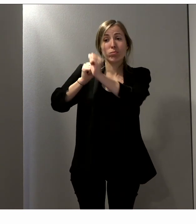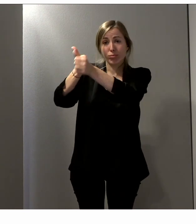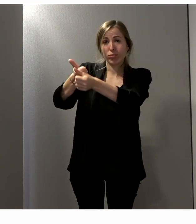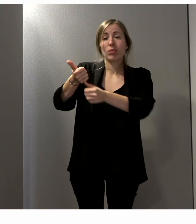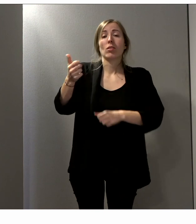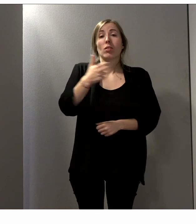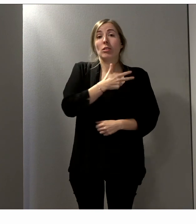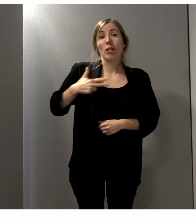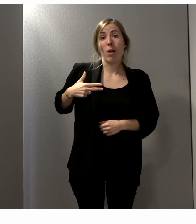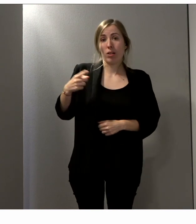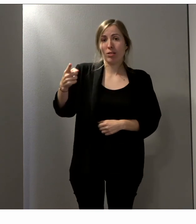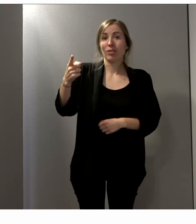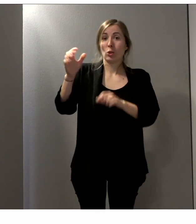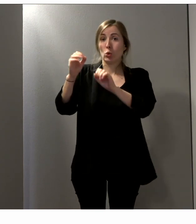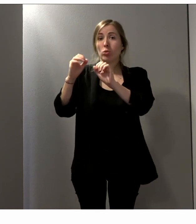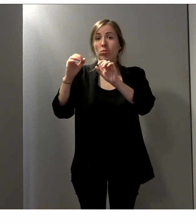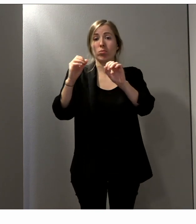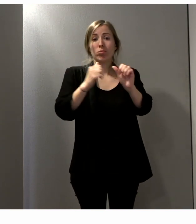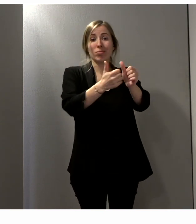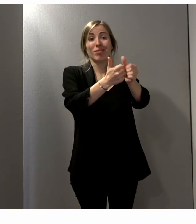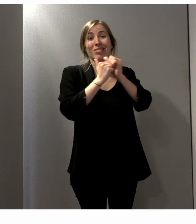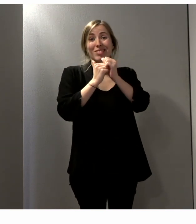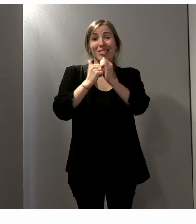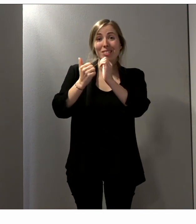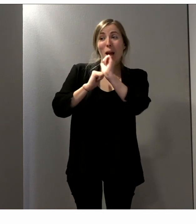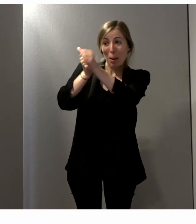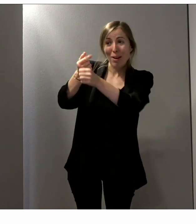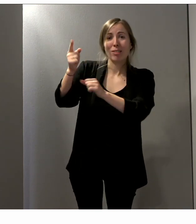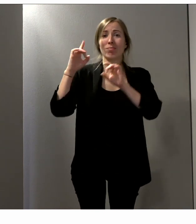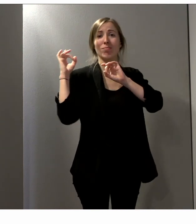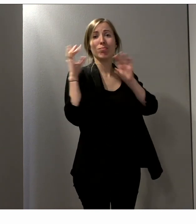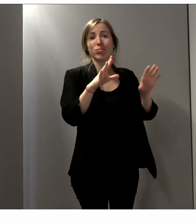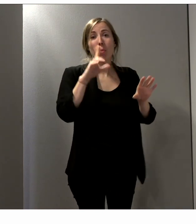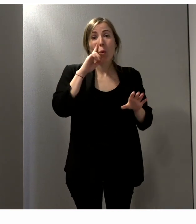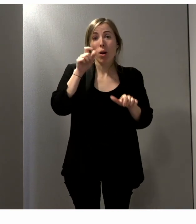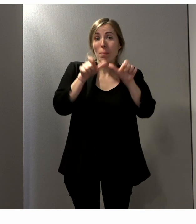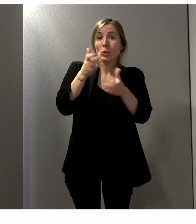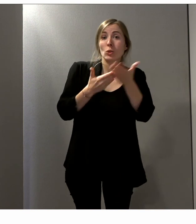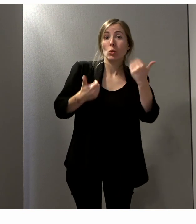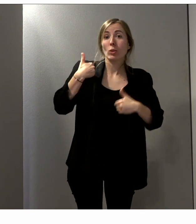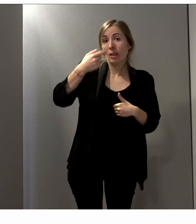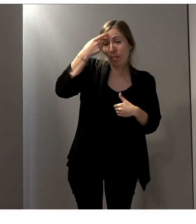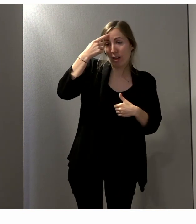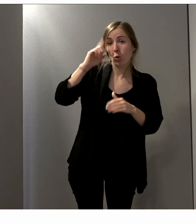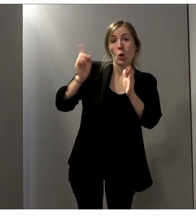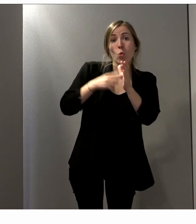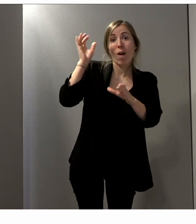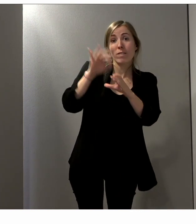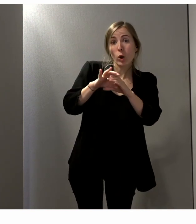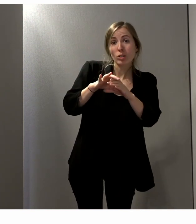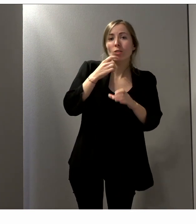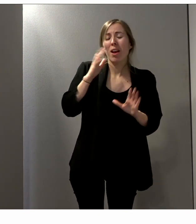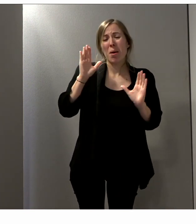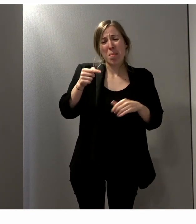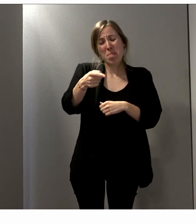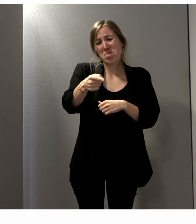rejeté l'appel pour permettre justement des personnes en situation de handicap intellectuel de voter. Donc, malgré